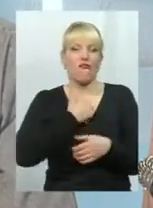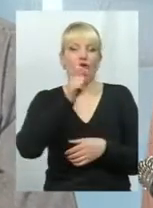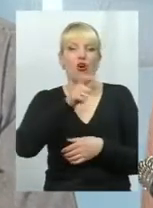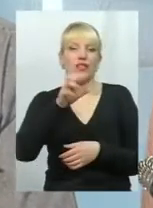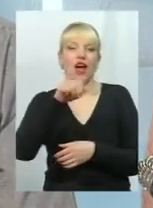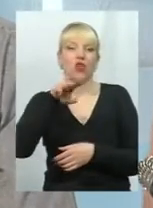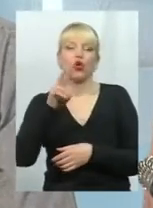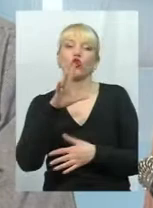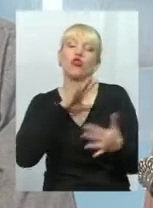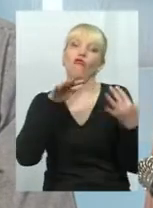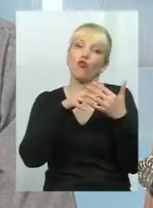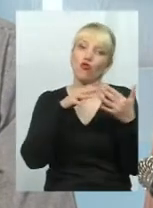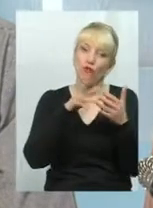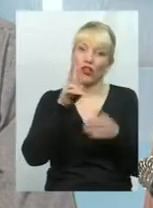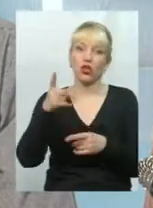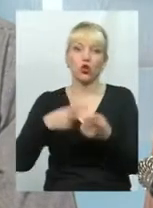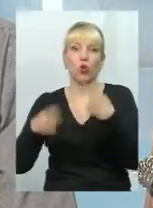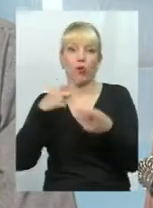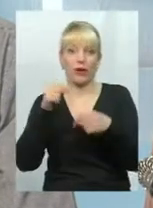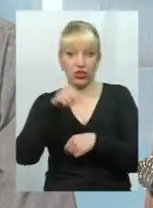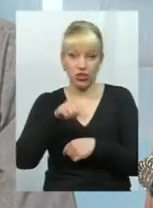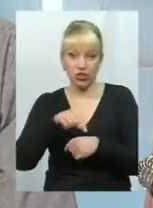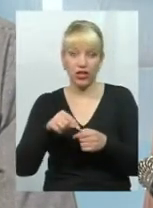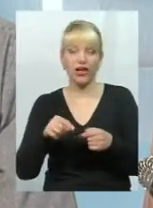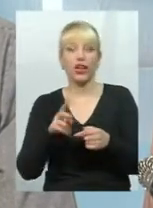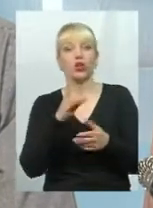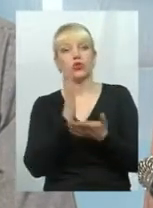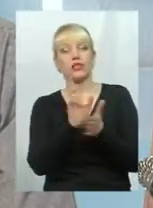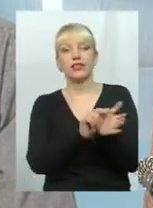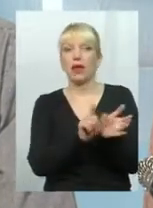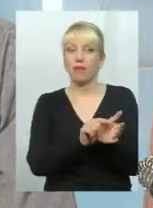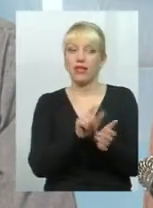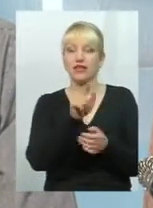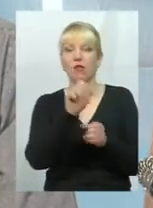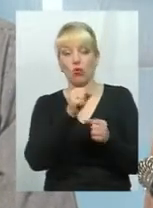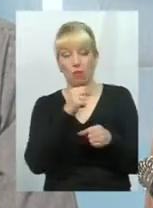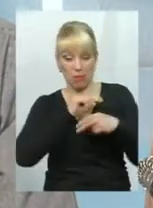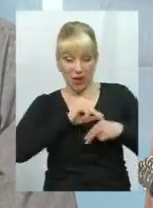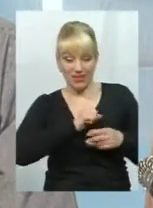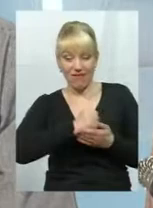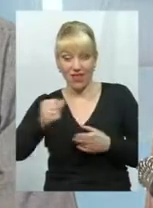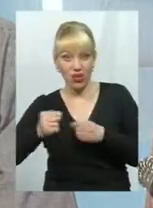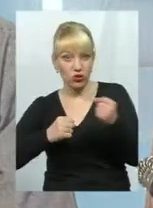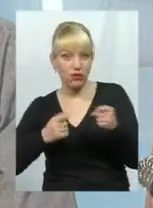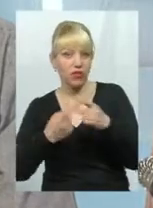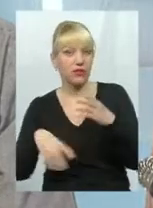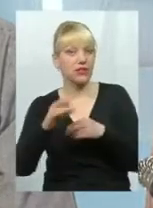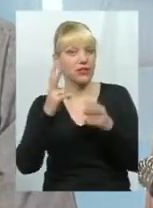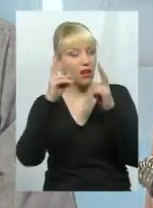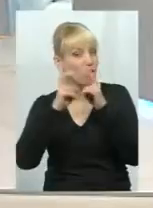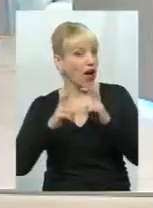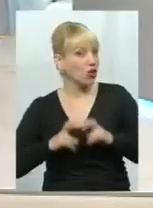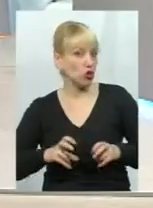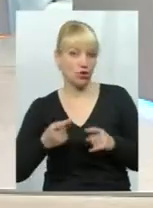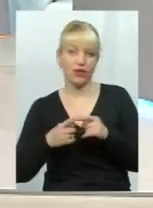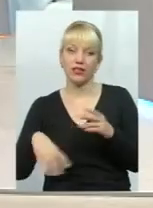скажімо, воювали, прийшли, котрі сіє на пенсії, їх можна працевлаштувати. Але це все потрібно аналізувати. Це